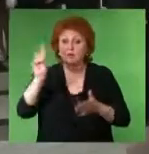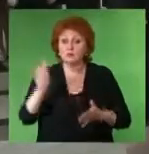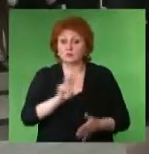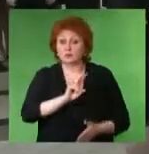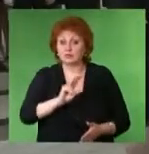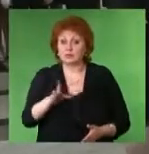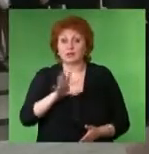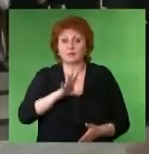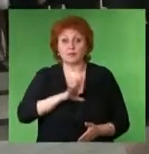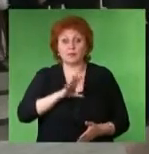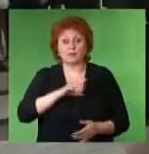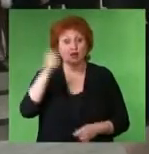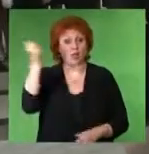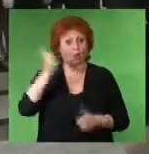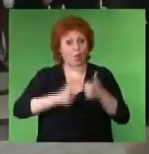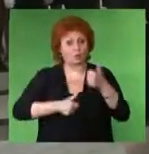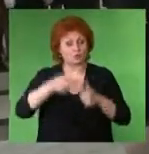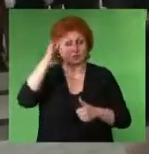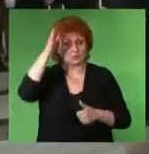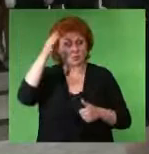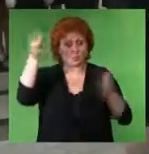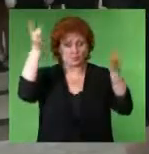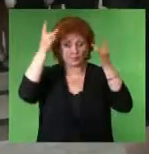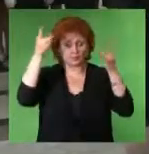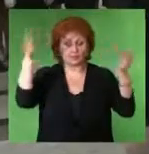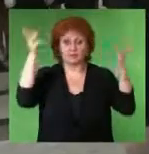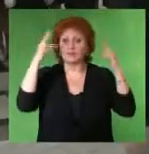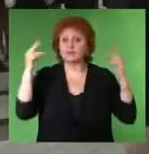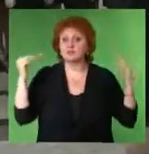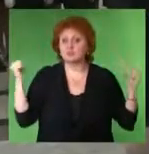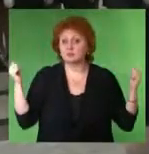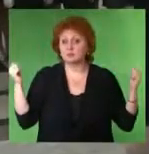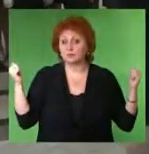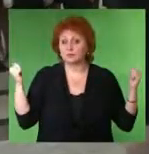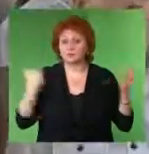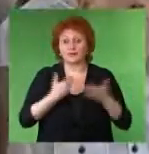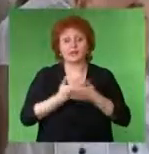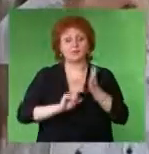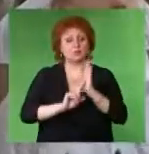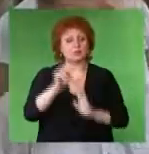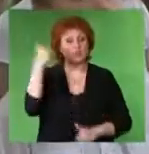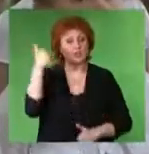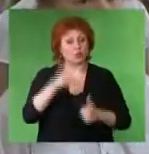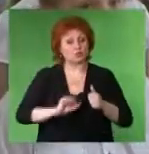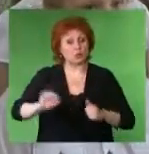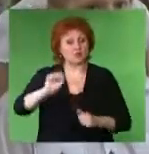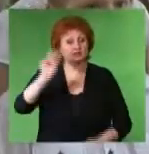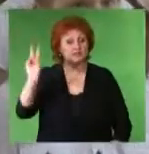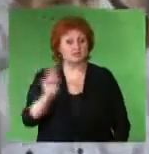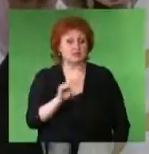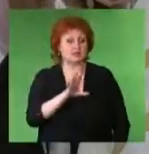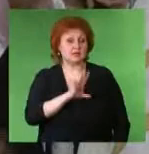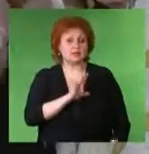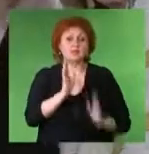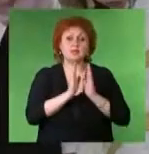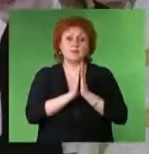Ставрополя состоялся епархиальный этап конкурса знатоков православной культуры «Зерно истины» Перед началом конкурса в Андреевском